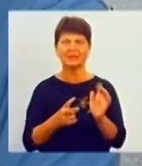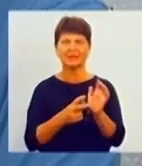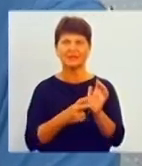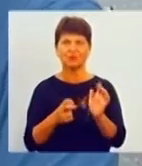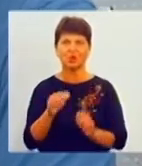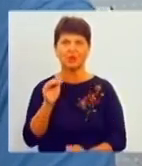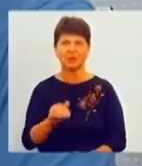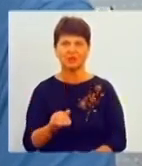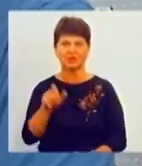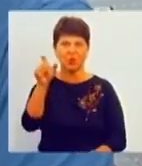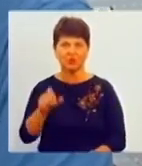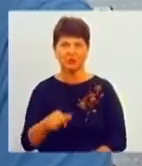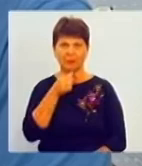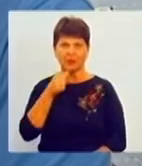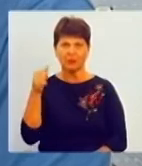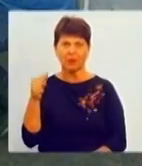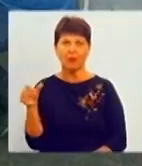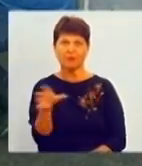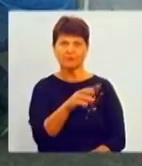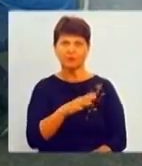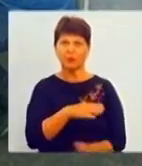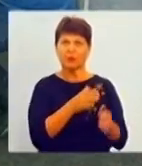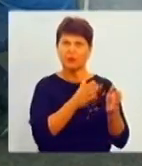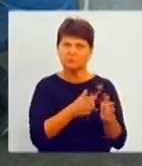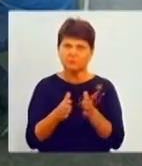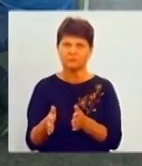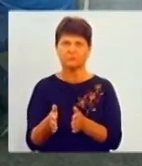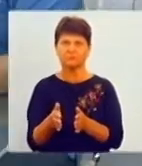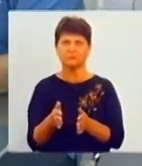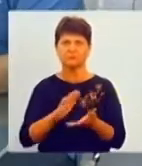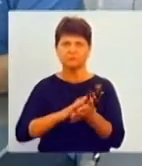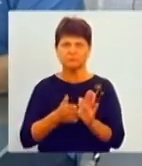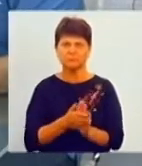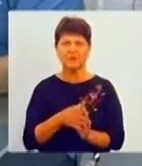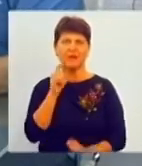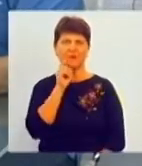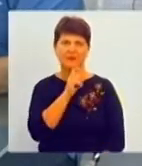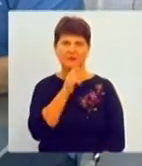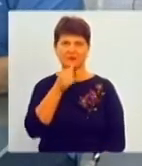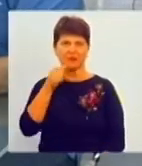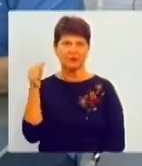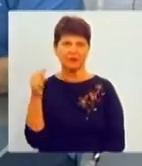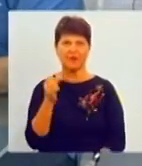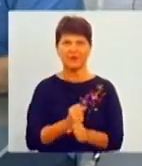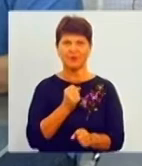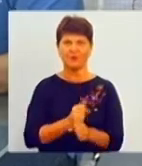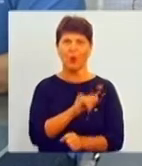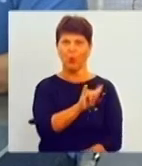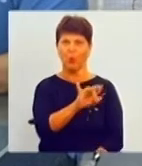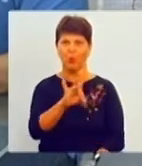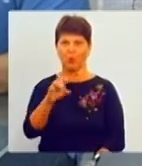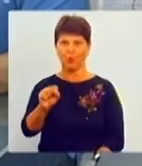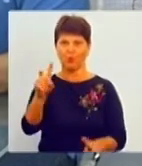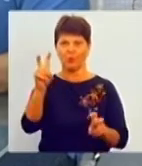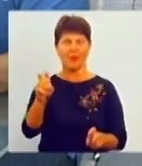І минулий рік це було все стабільно, все злагоджено? В минулому році Вінниця відпрацювала на ура, все було чітко. Ну, не без